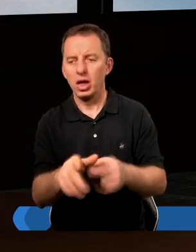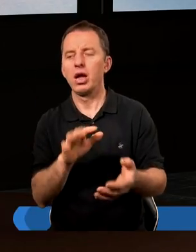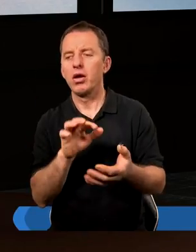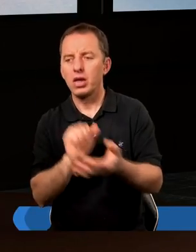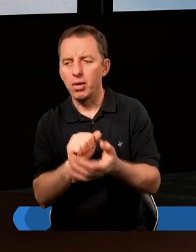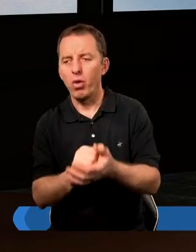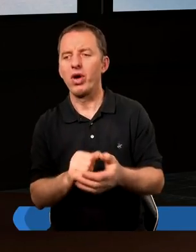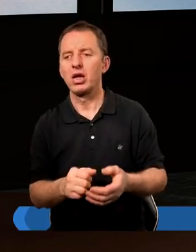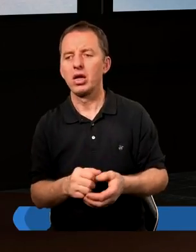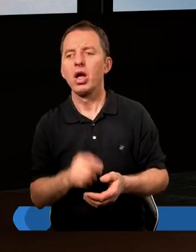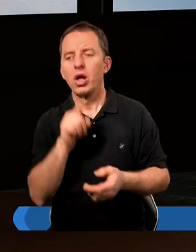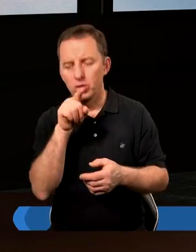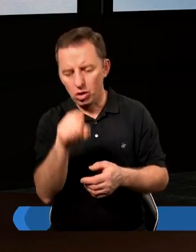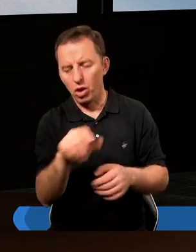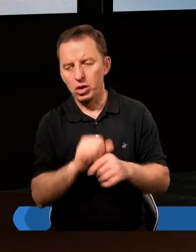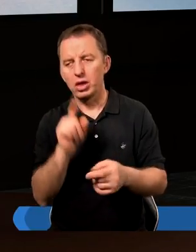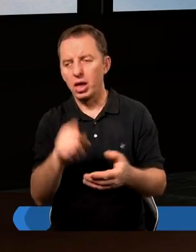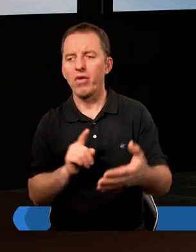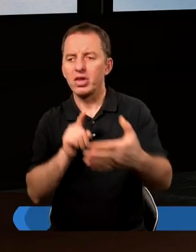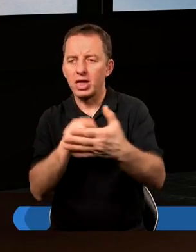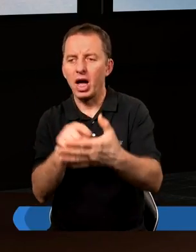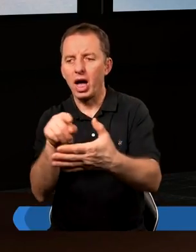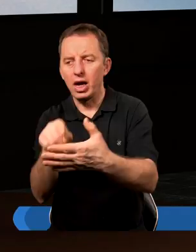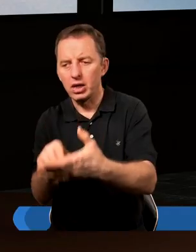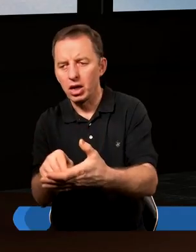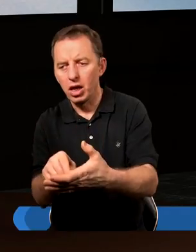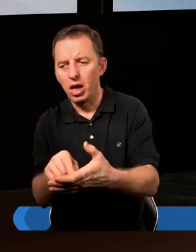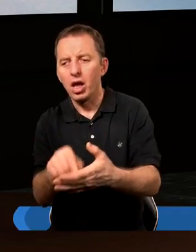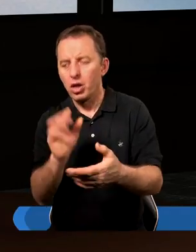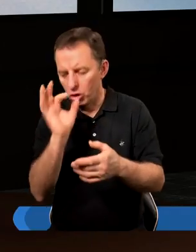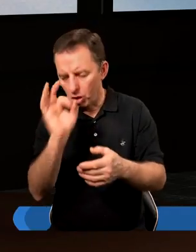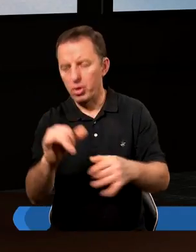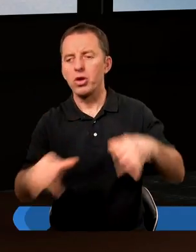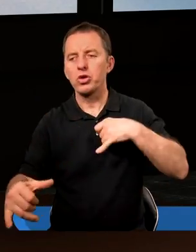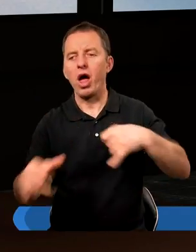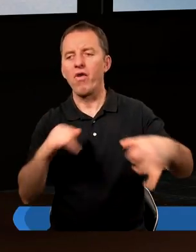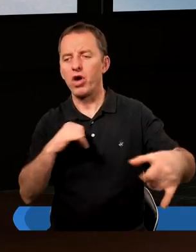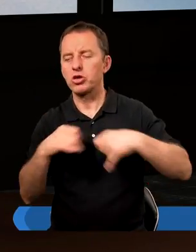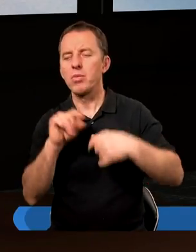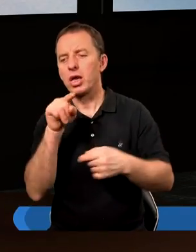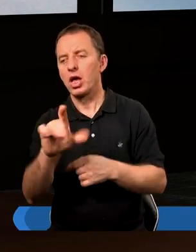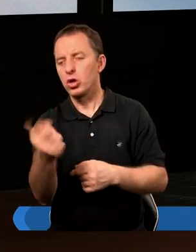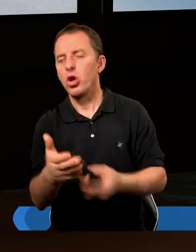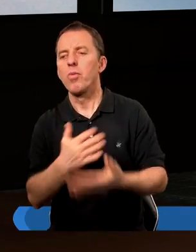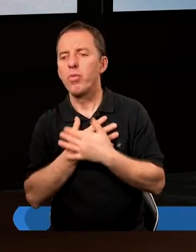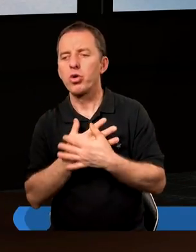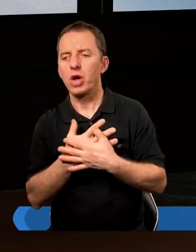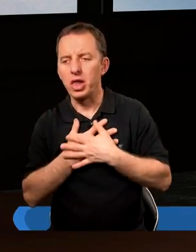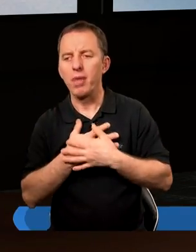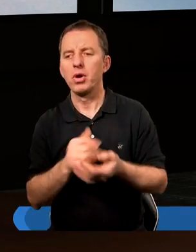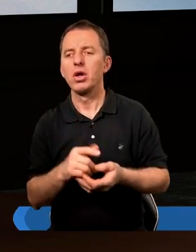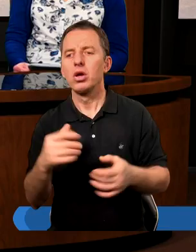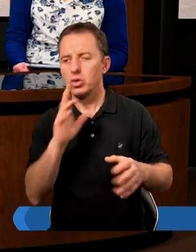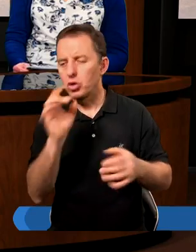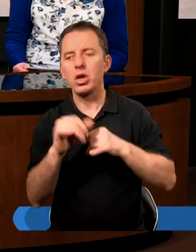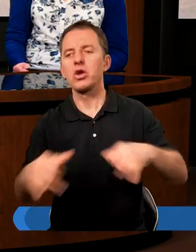zajmować. I to jest też takie wskazanie, że my powinniśmy być dobrymi szafarzami tego, co posiadamy. Co